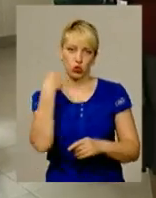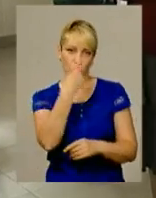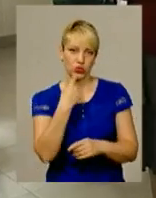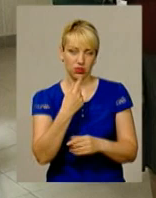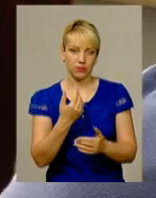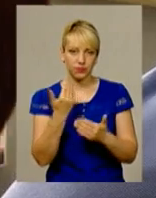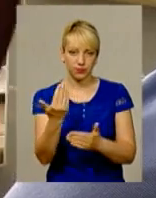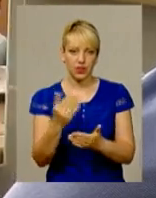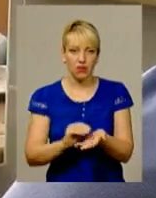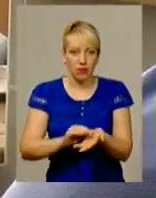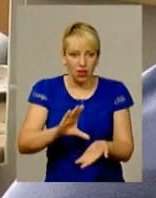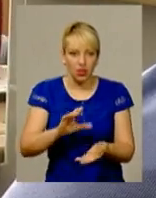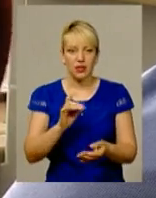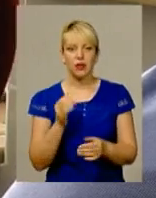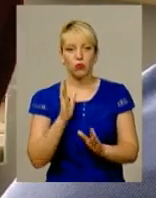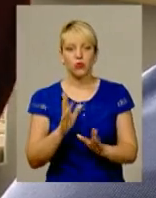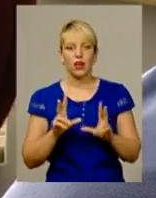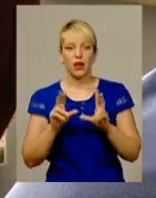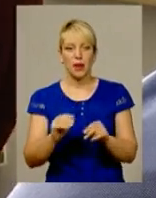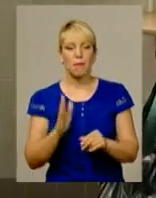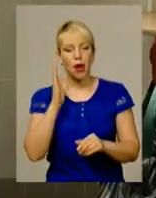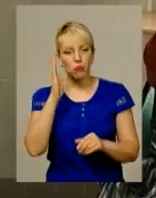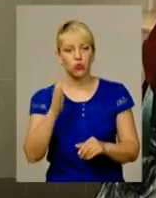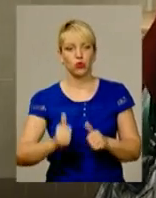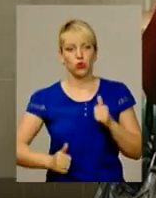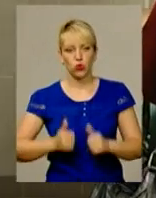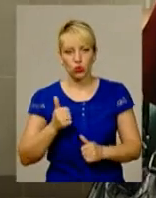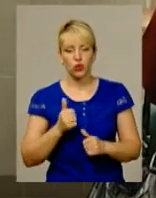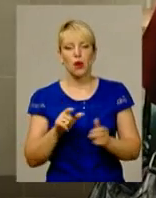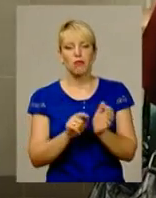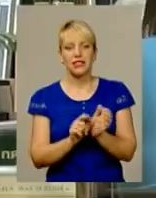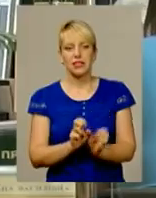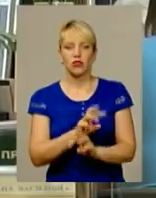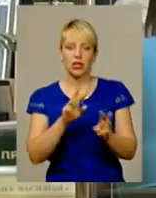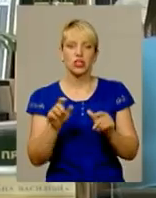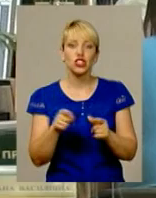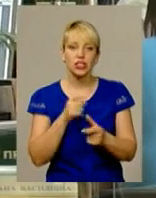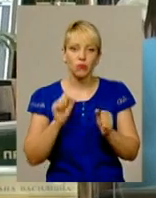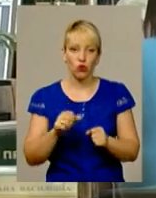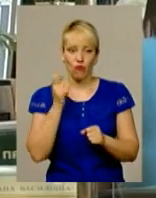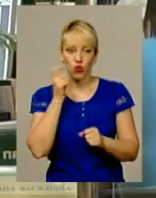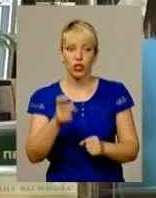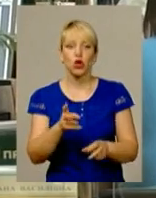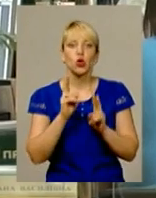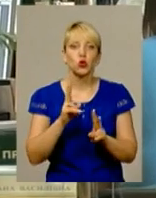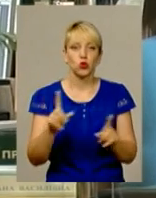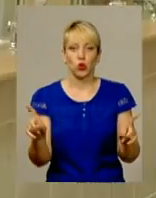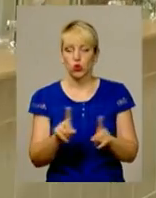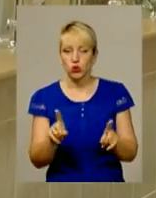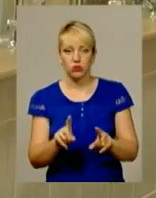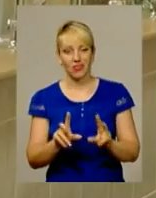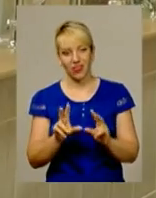будуть гарантією його майбутнього достойного пенсійного забезпечення. Але чи може в Україні хоча б хтось щось гарантувати?